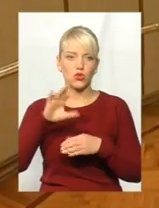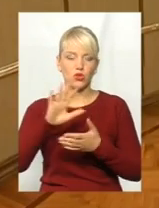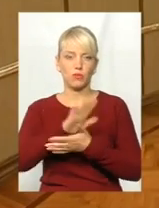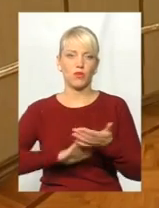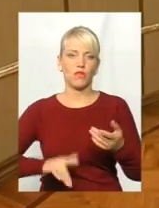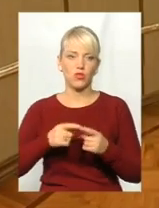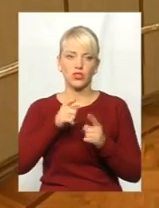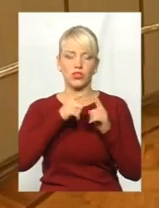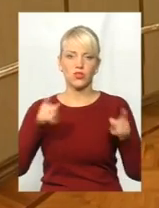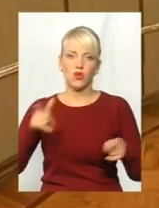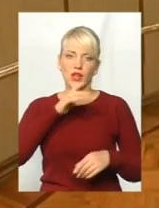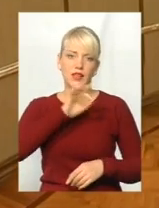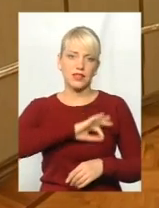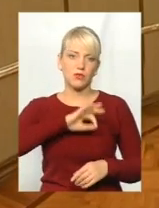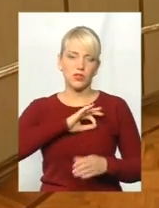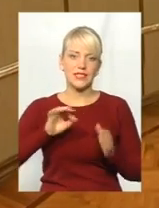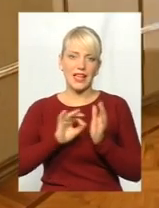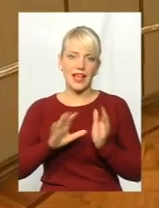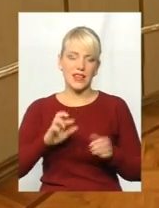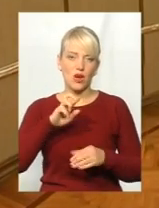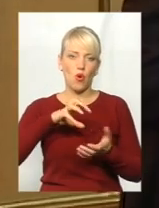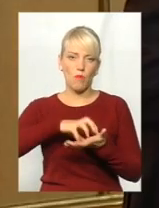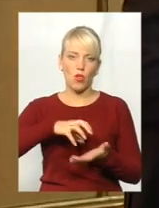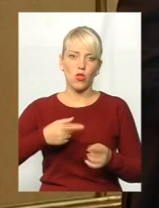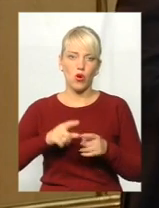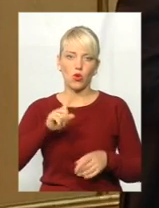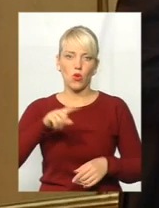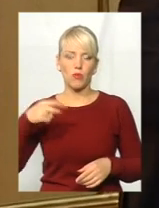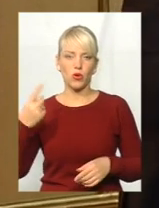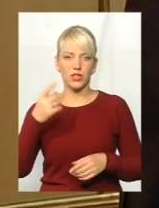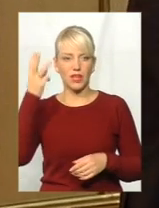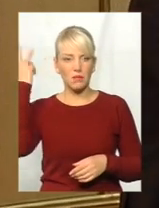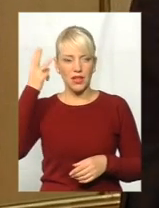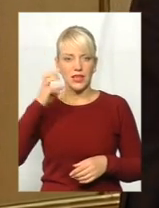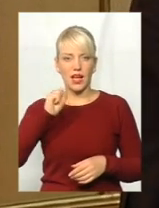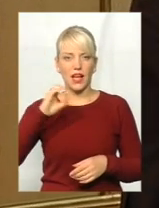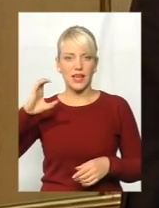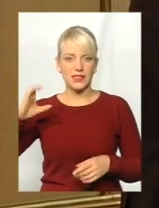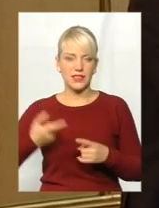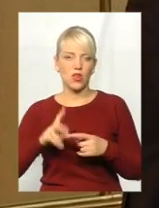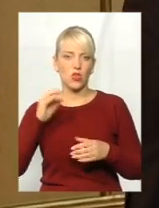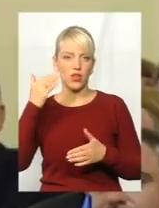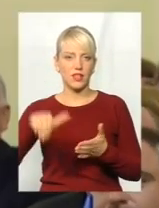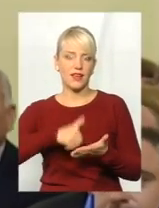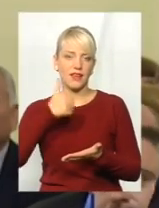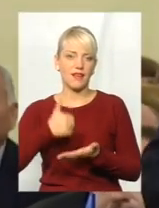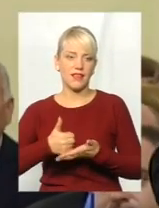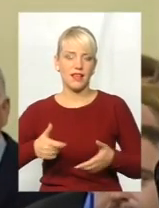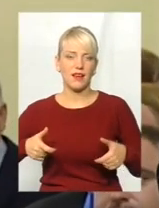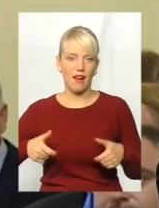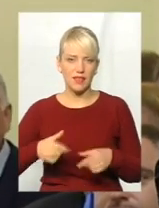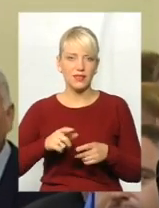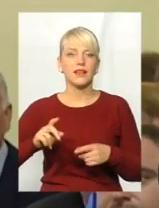продовження строку експлуатації енергоблока номер один Хмельницької атомної станції. Але її генеральний директор Микола